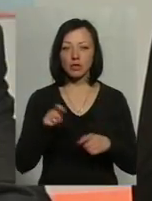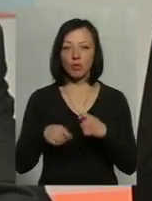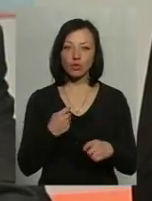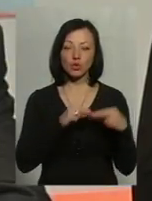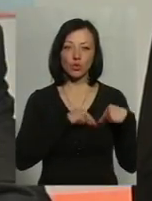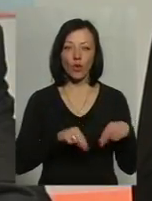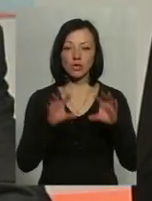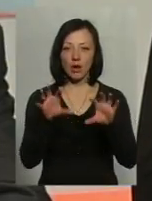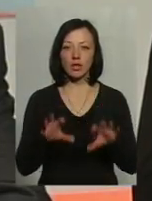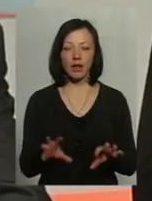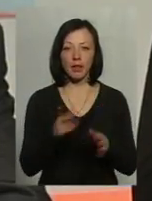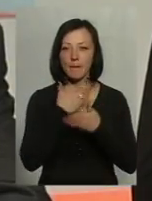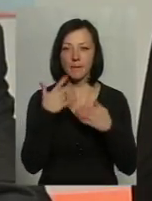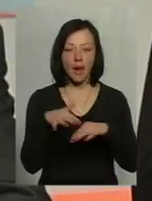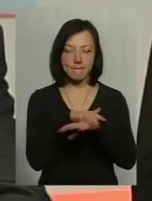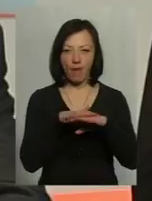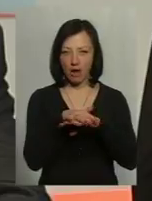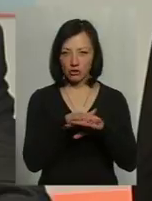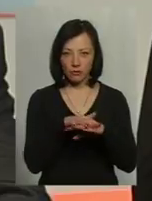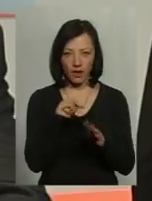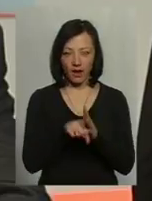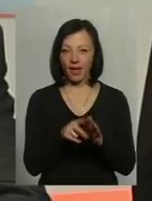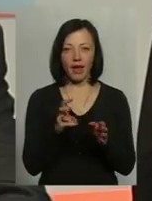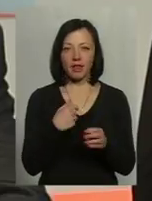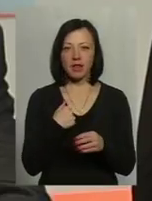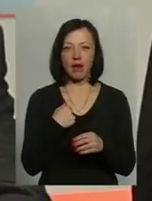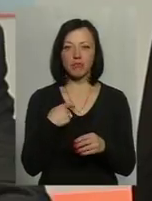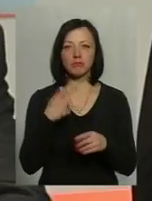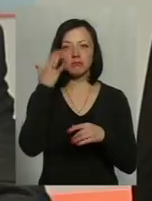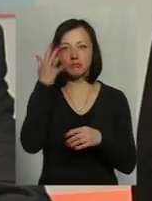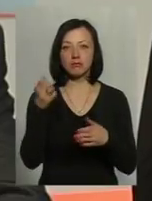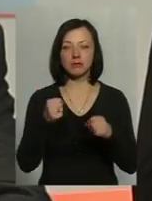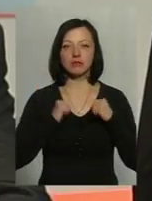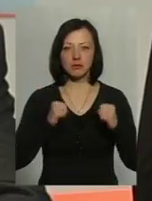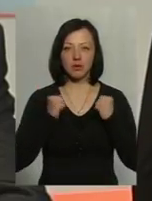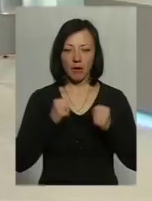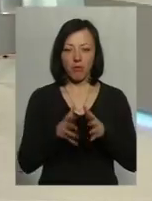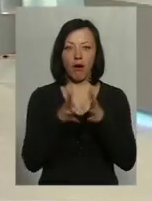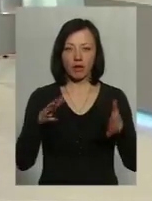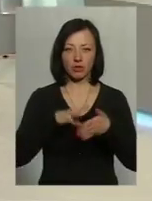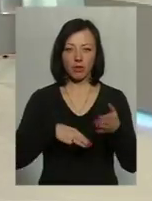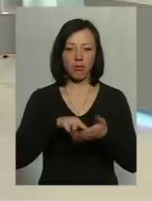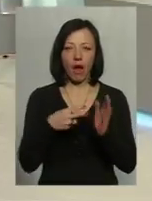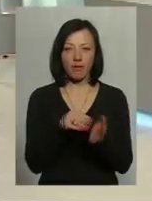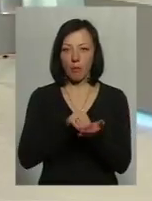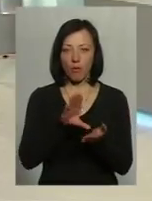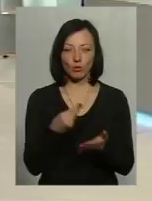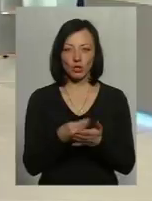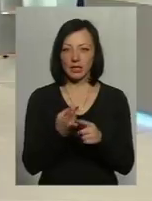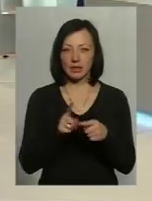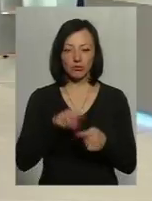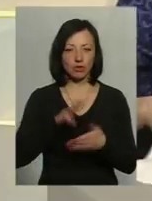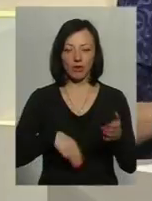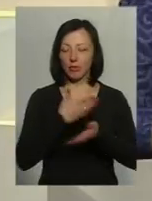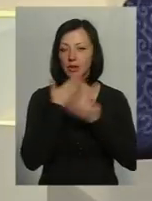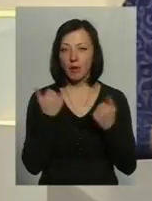трудового законодавства, вони не носять масовий характер і не є самоцілью для контролюючих органів. Ніяких планів там по наповненню бюджету цими штрафами